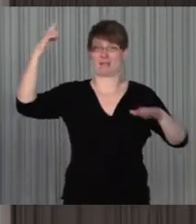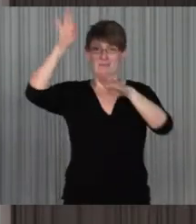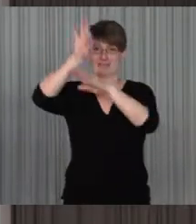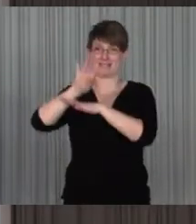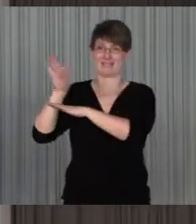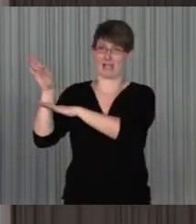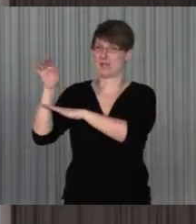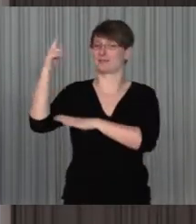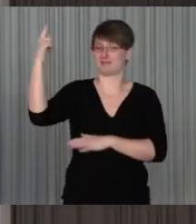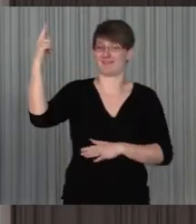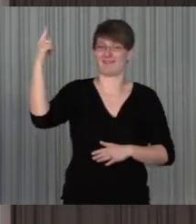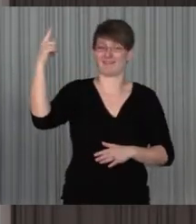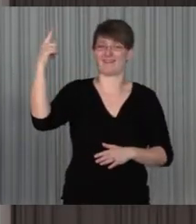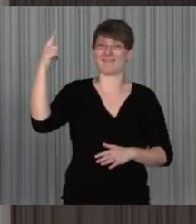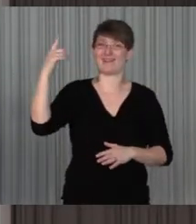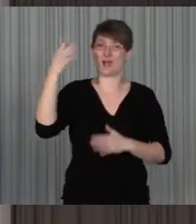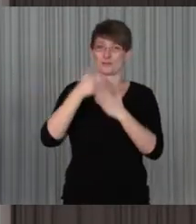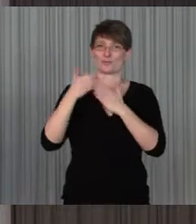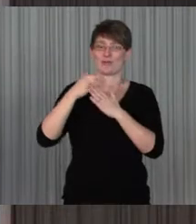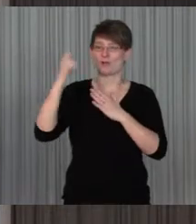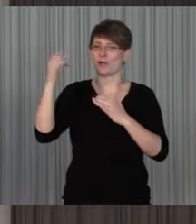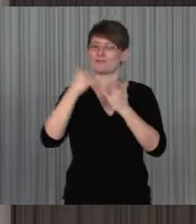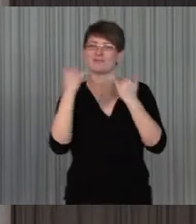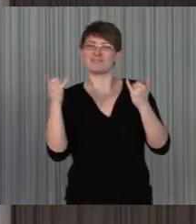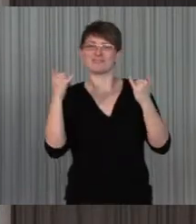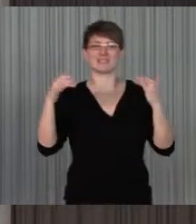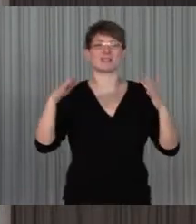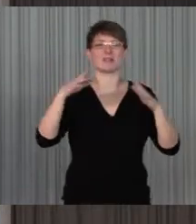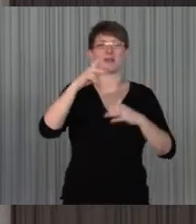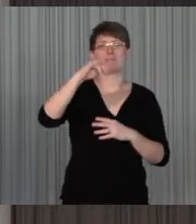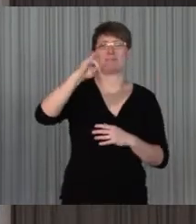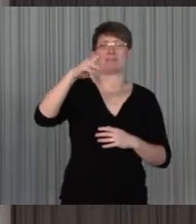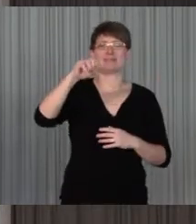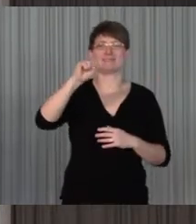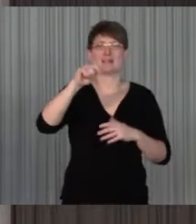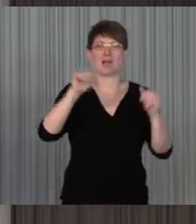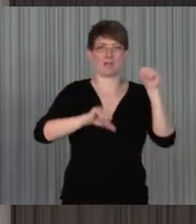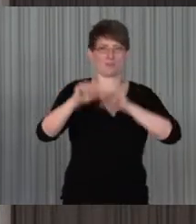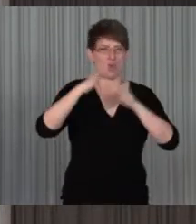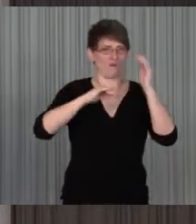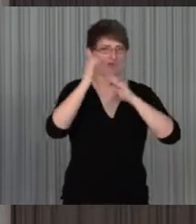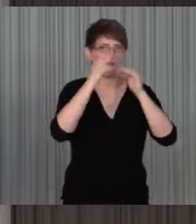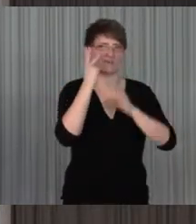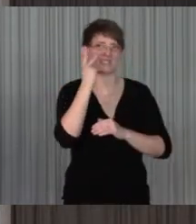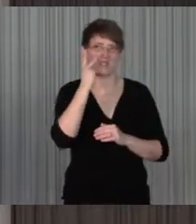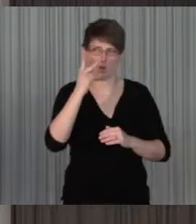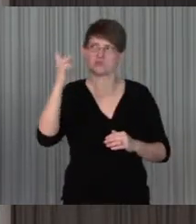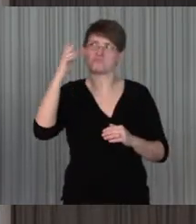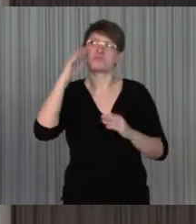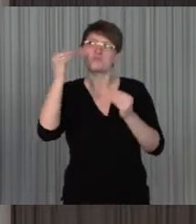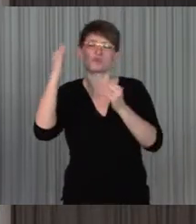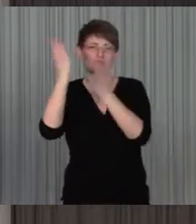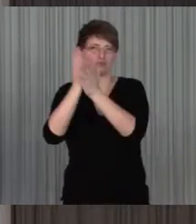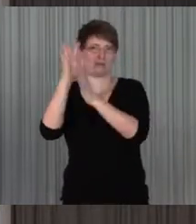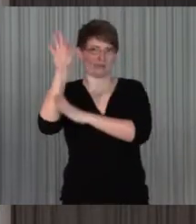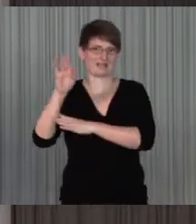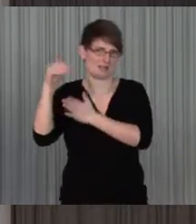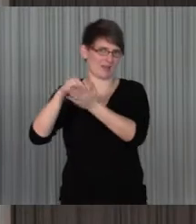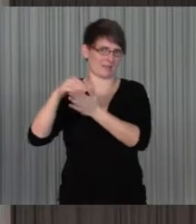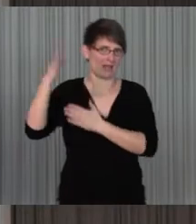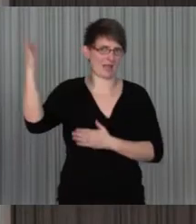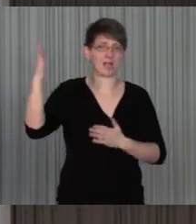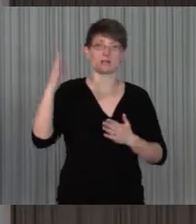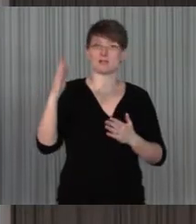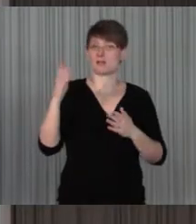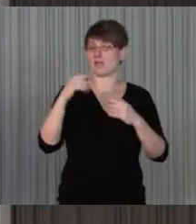Leiter, das hat viel quasi glaube ich mit der Art und Weise, wie das Pixellabor aufgebaut ist zu tun. Das Ergebnis sind